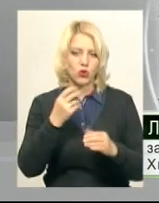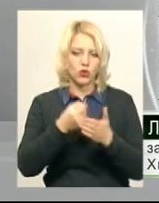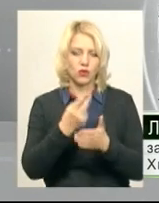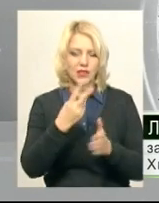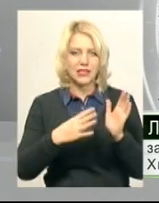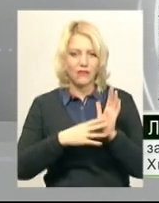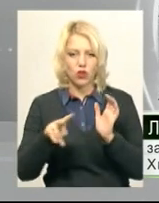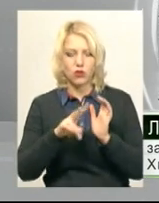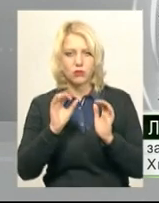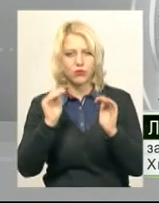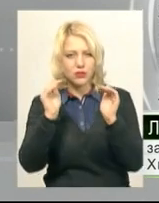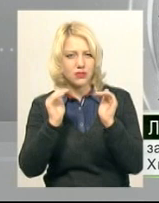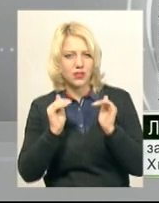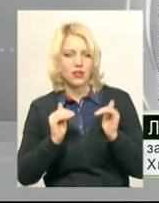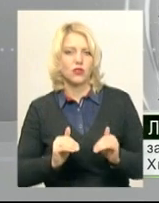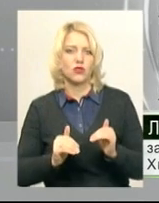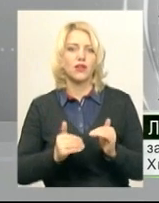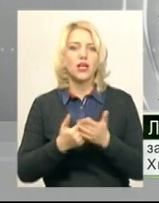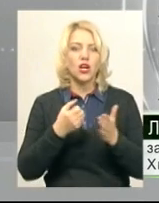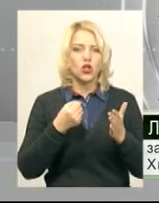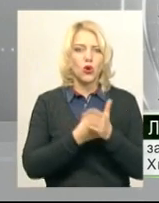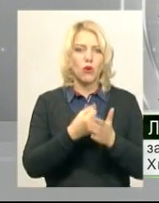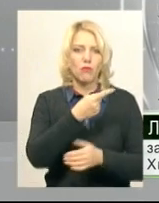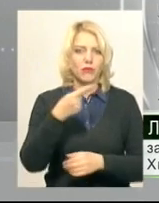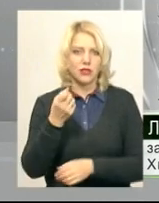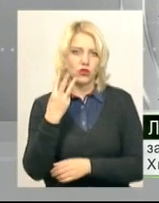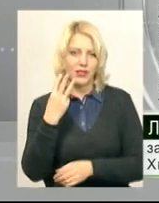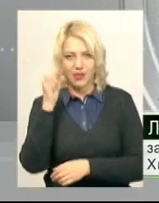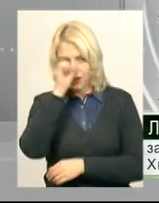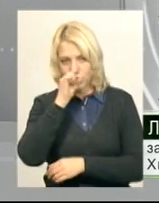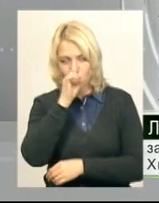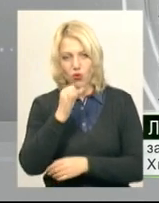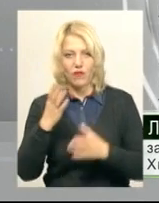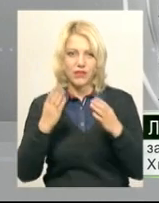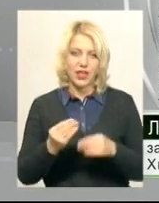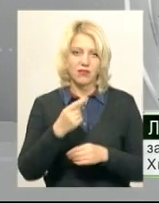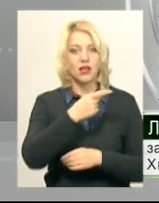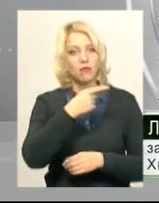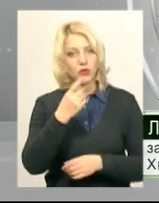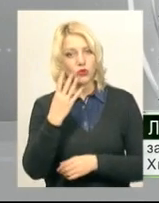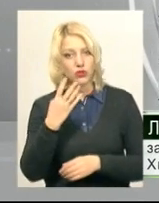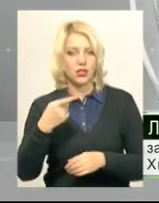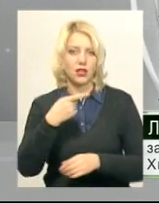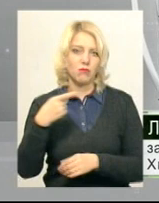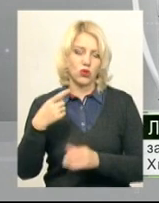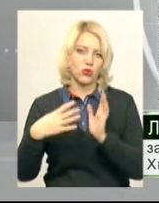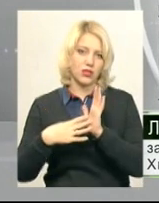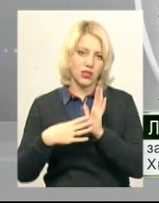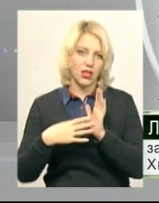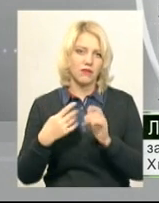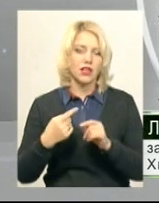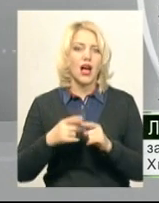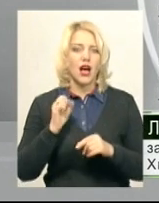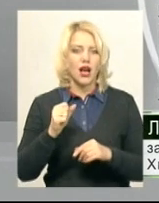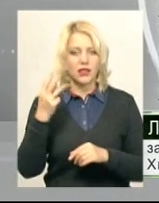поступово знизиться вночі до 8-13 градусів морожу, в день до 4-9 градусів нижче нуля. 30-го